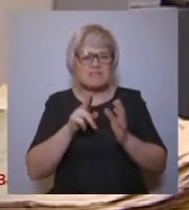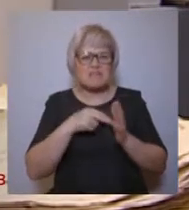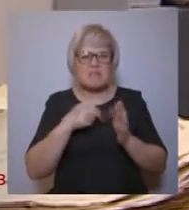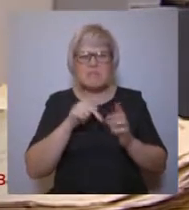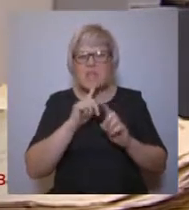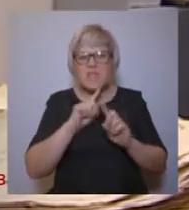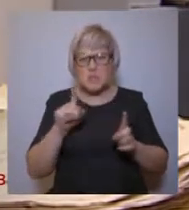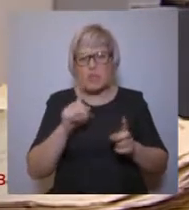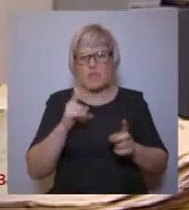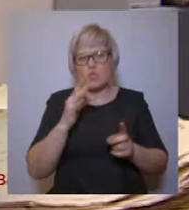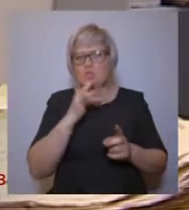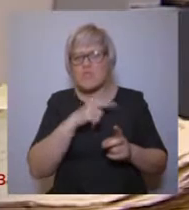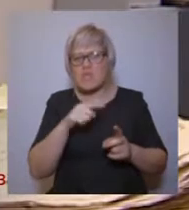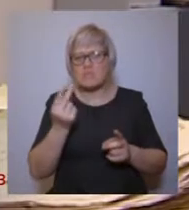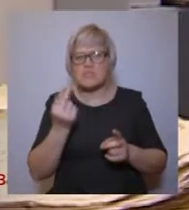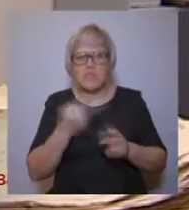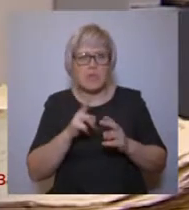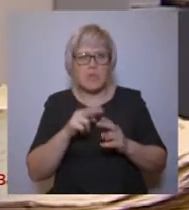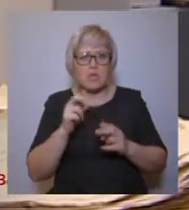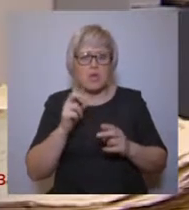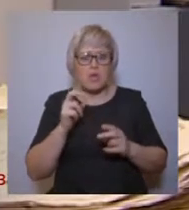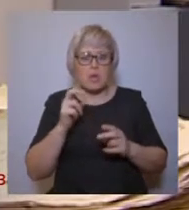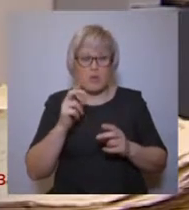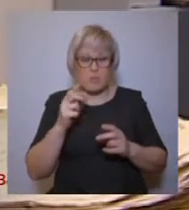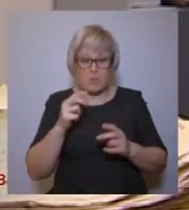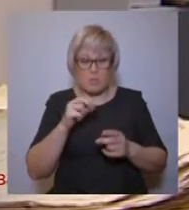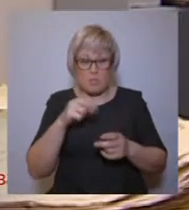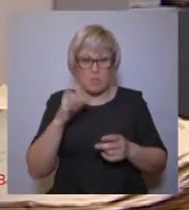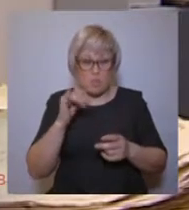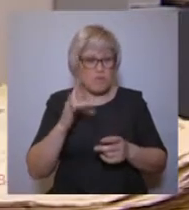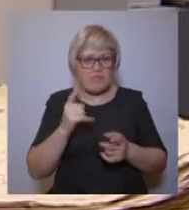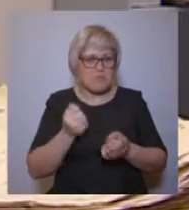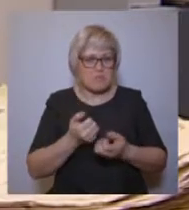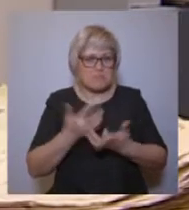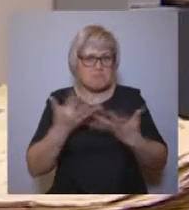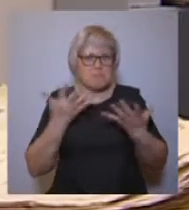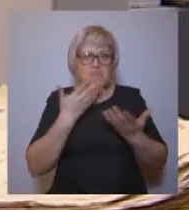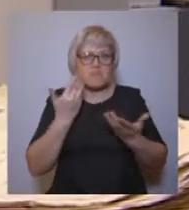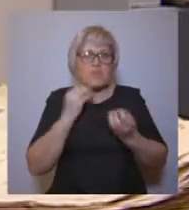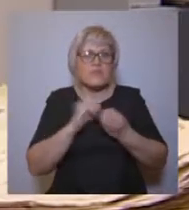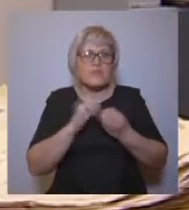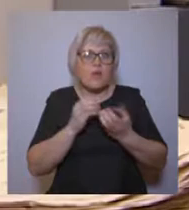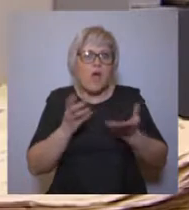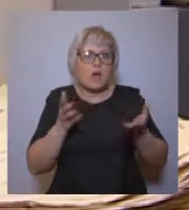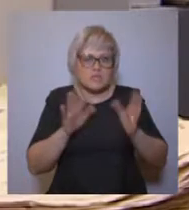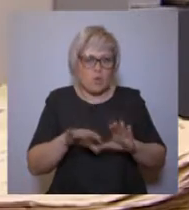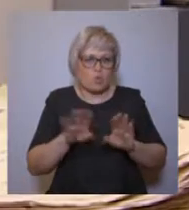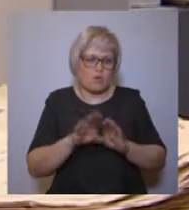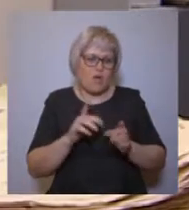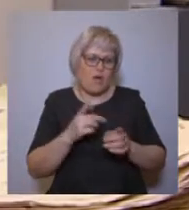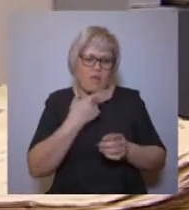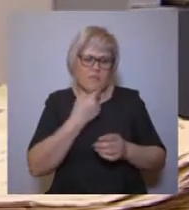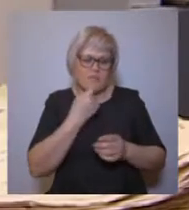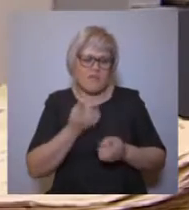«Орнамент». Очень красиво, красного цвета она. Ну, исходя, видимо, из особенностей изготовления краски, со временем цвет этой буквы не